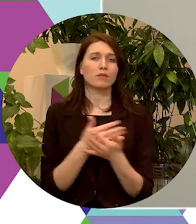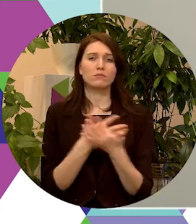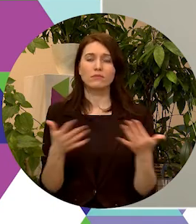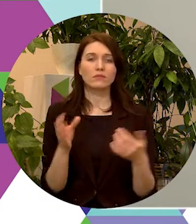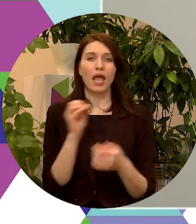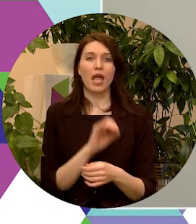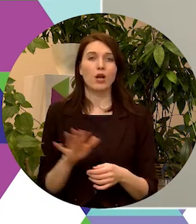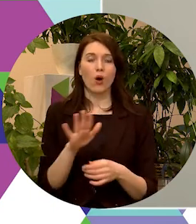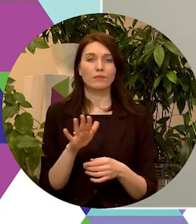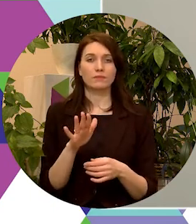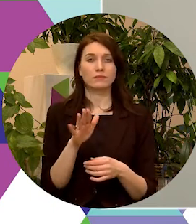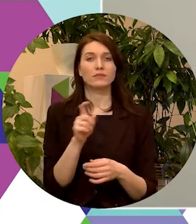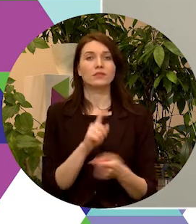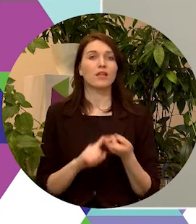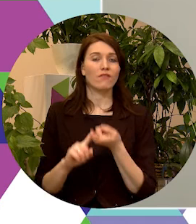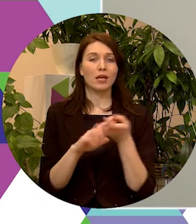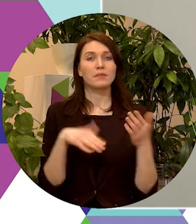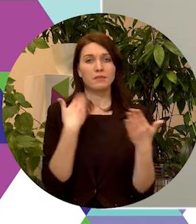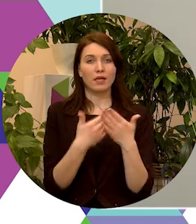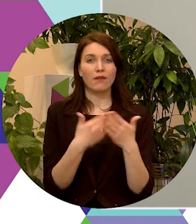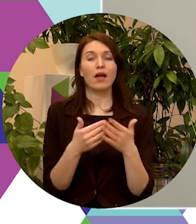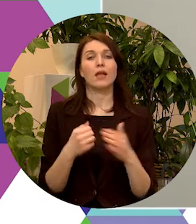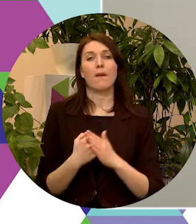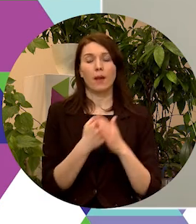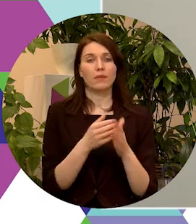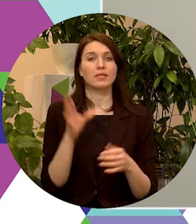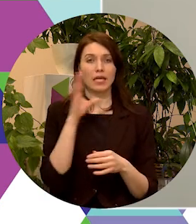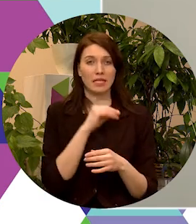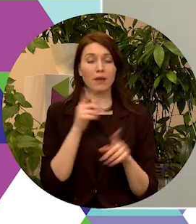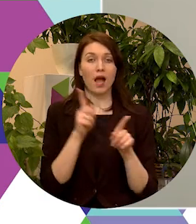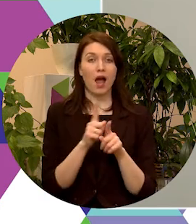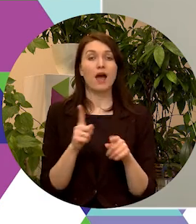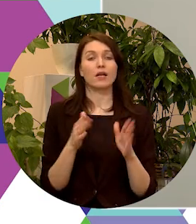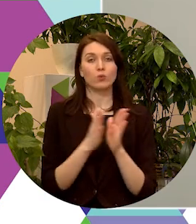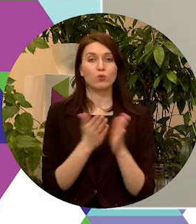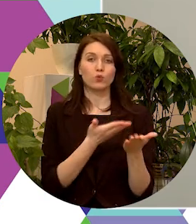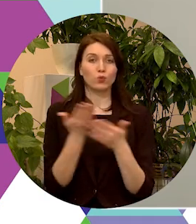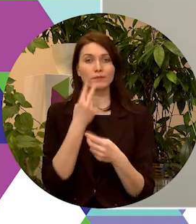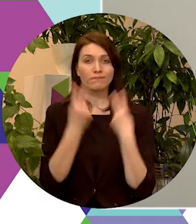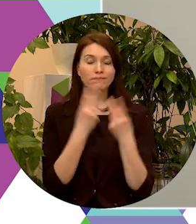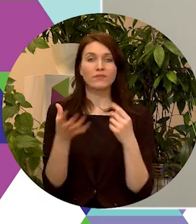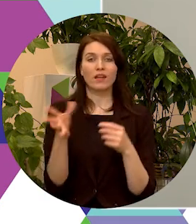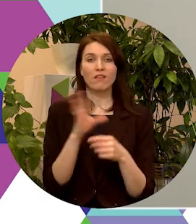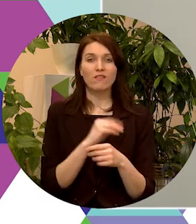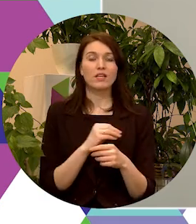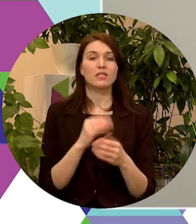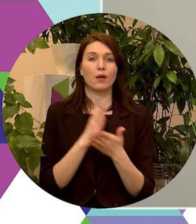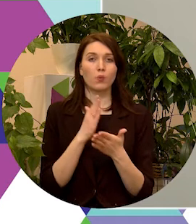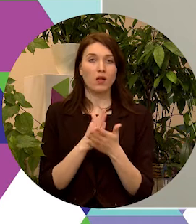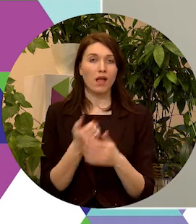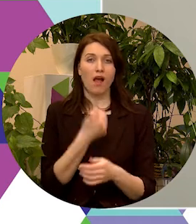Eiropas Savienības piedāvātajiem atbalstu iespējām. Un noteikti aicinu sapot tiešām visām iniciatīvām gada garumā,